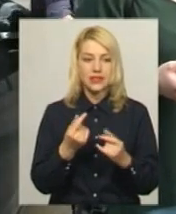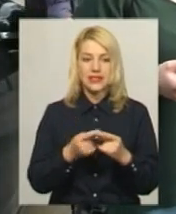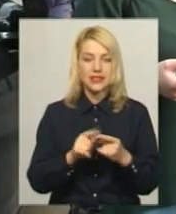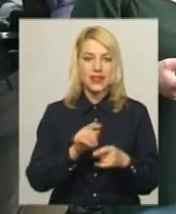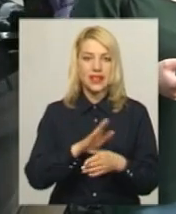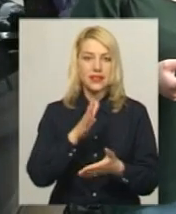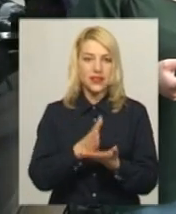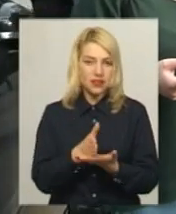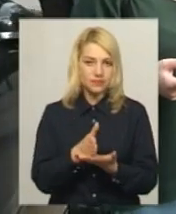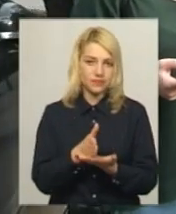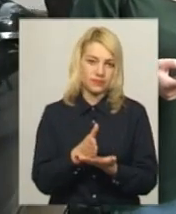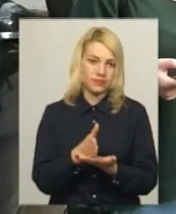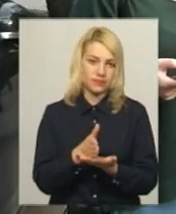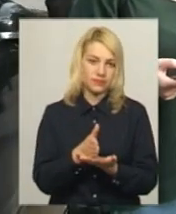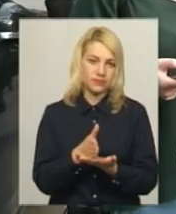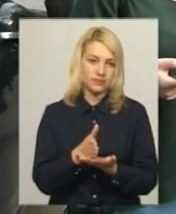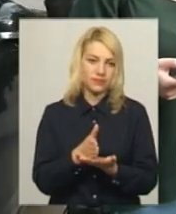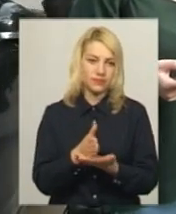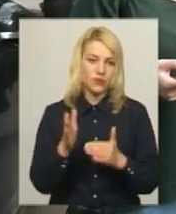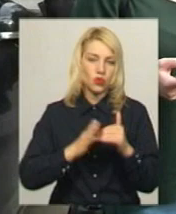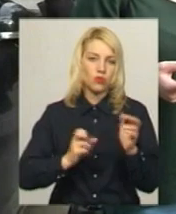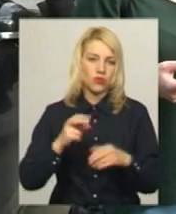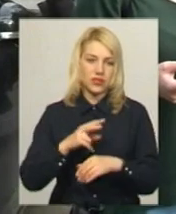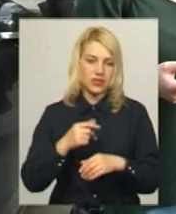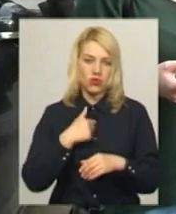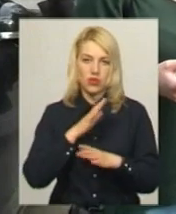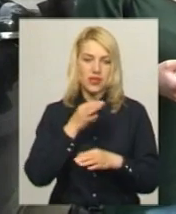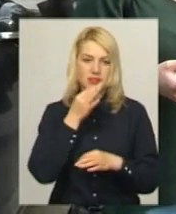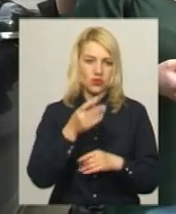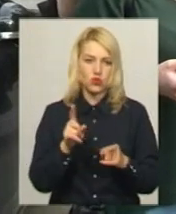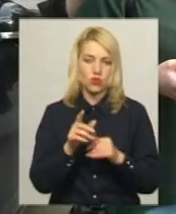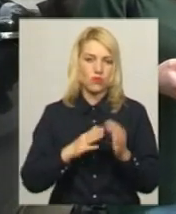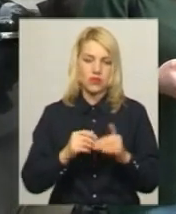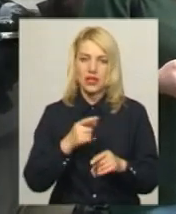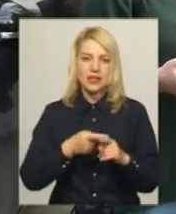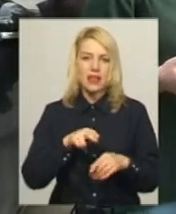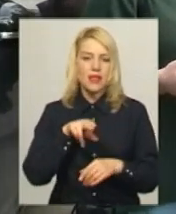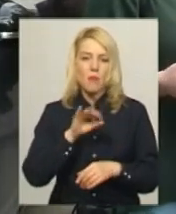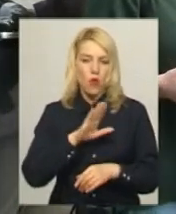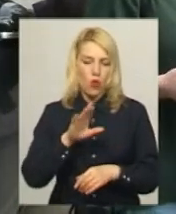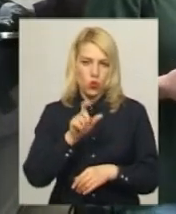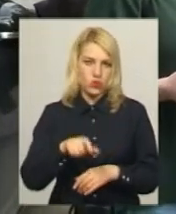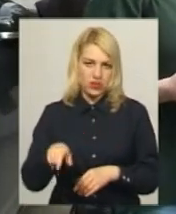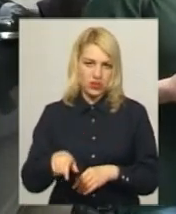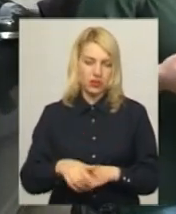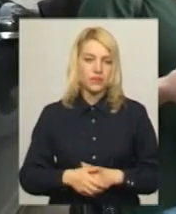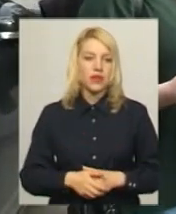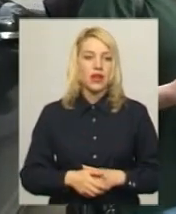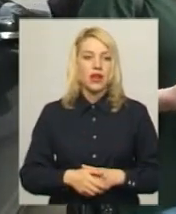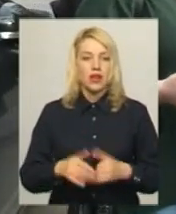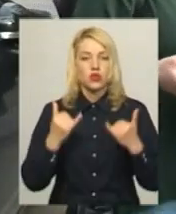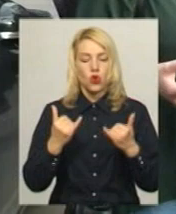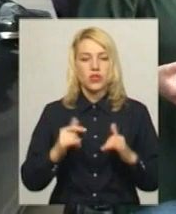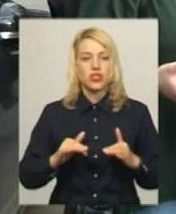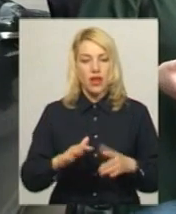є професійно, я навіть не скажу професійно, це не є по-людськи. Пані Тетяно, скажіть, сьогоднішня